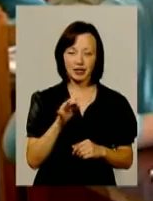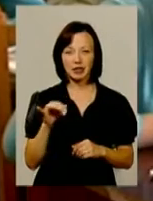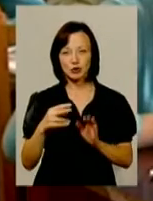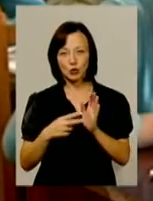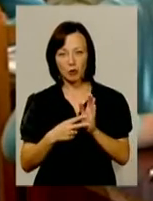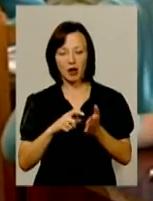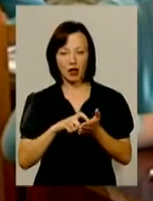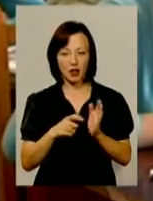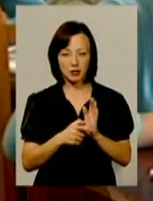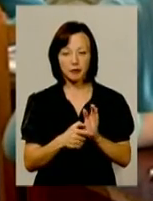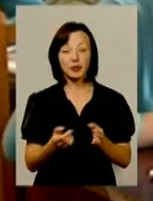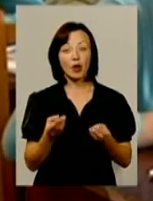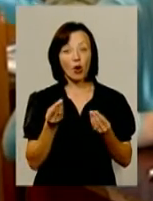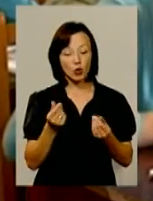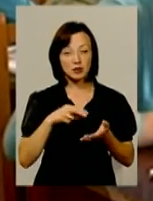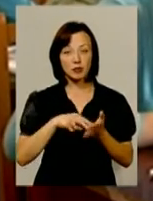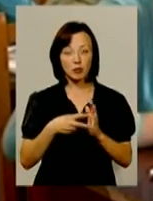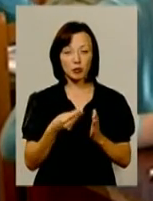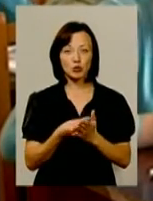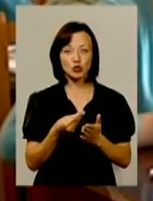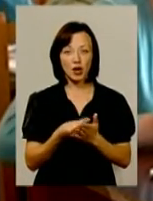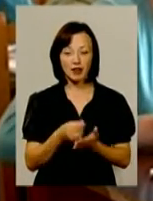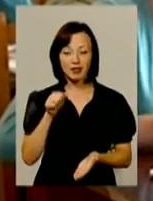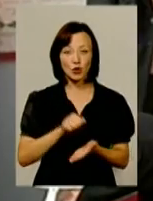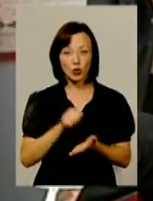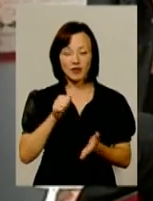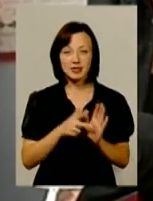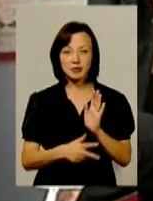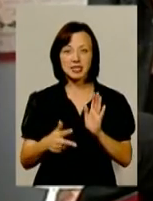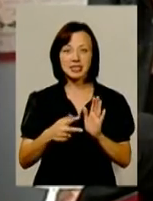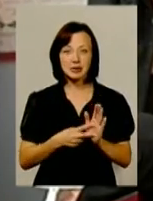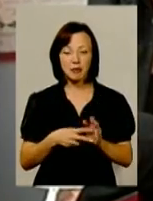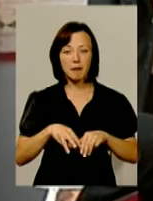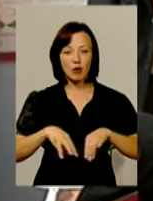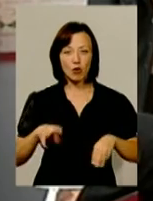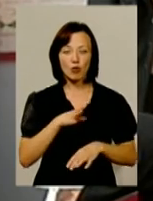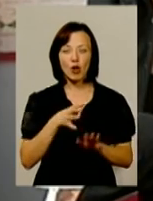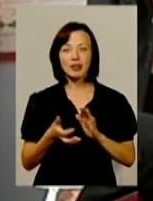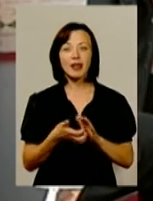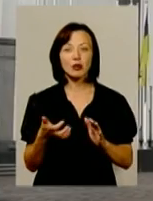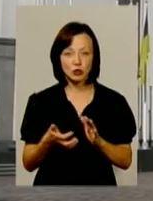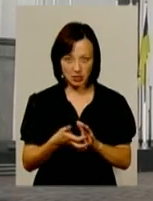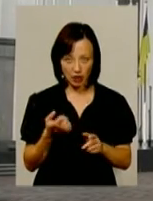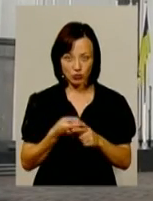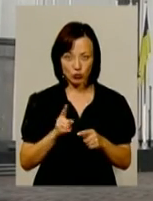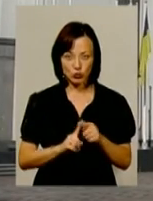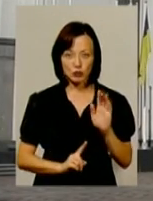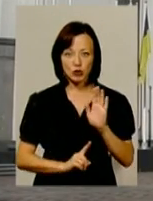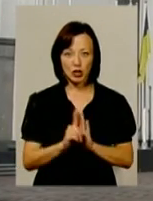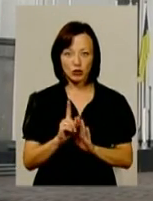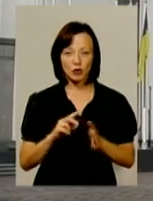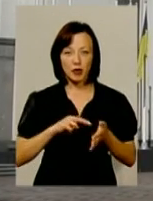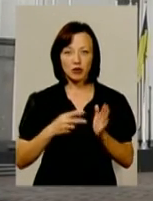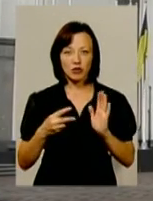класах. Але коштів, які передбачалися в бюджеті на їхній друк, а це 87 мільйонів гривень, було недостатньо. Тому спочатку планували